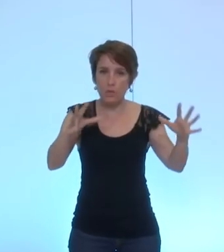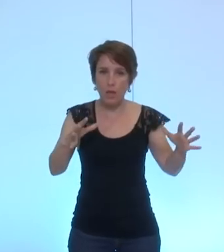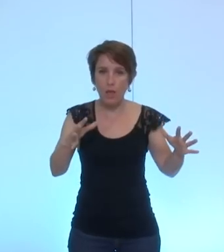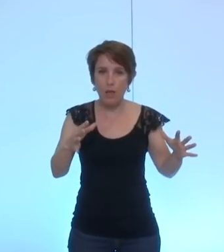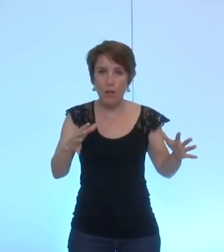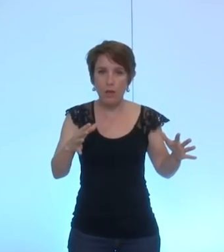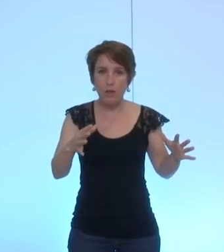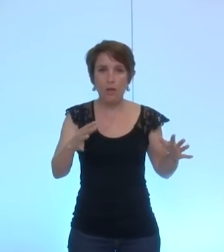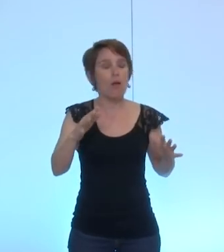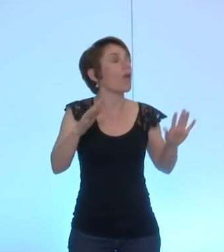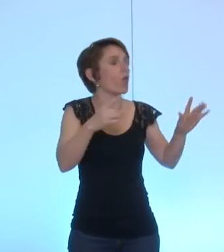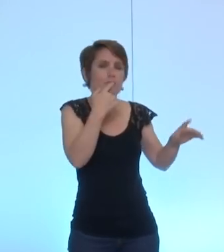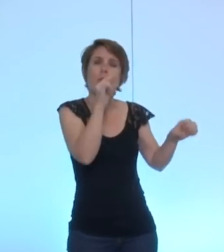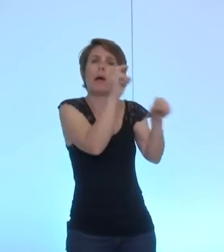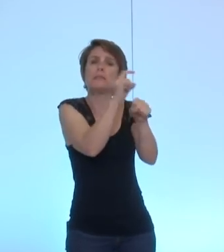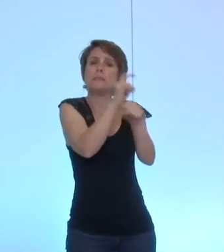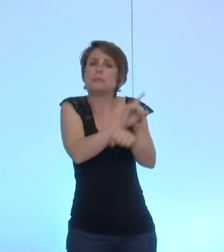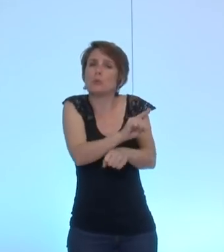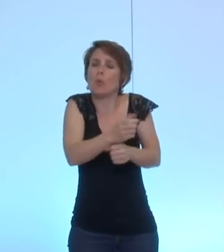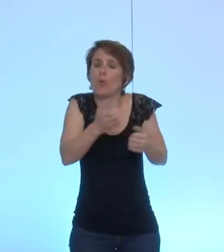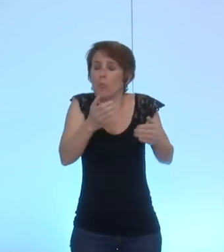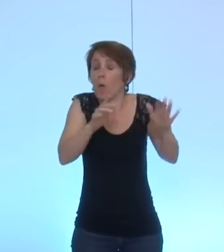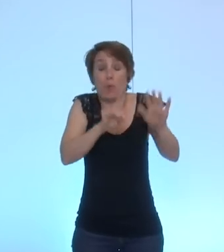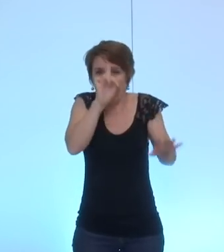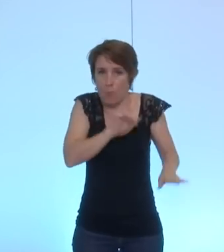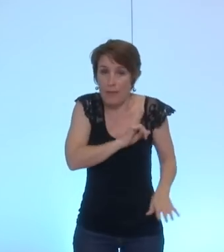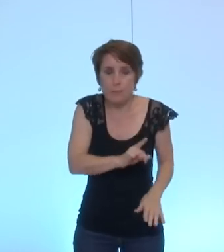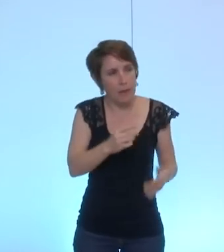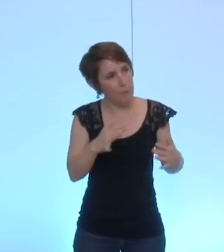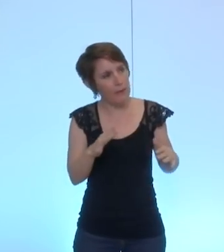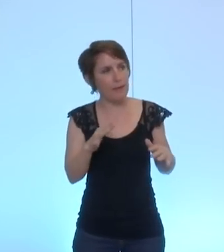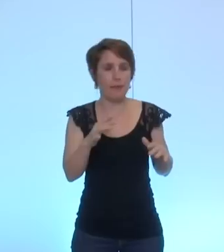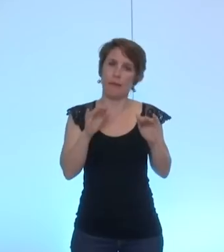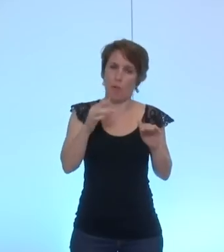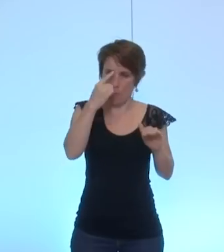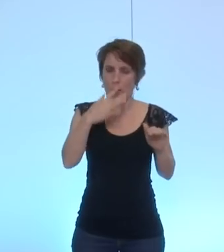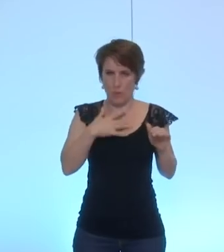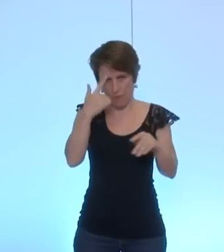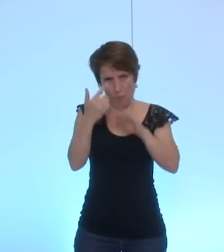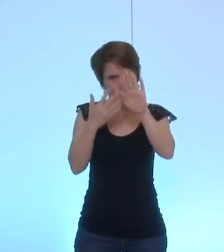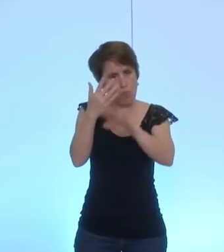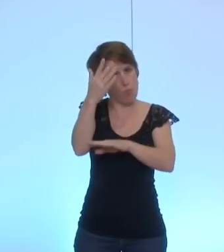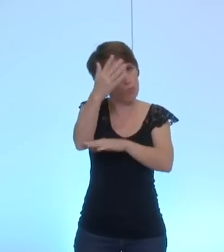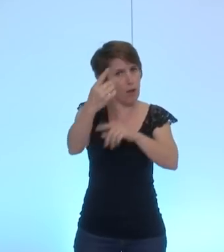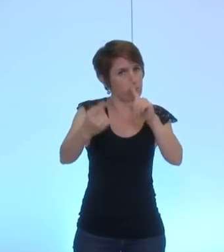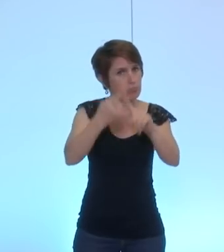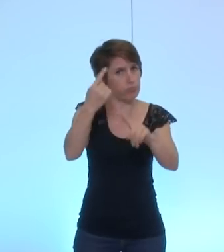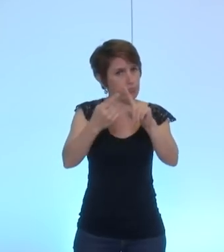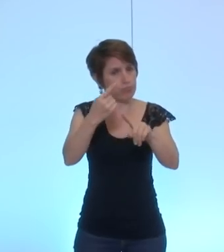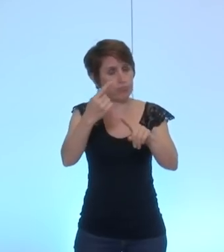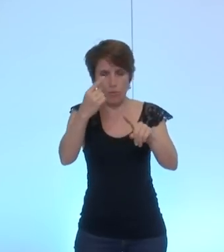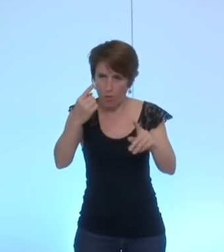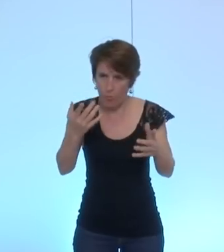pas pas de procès d'intention mais je crois que cela doit nous servir pour l'avenir collectivement et c'est l'alerte